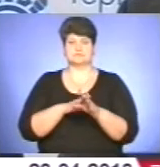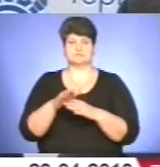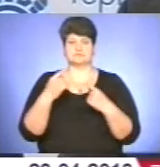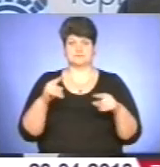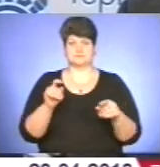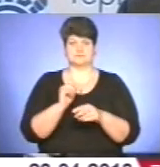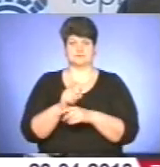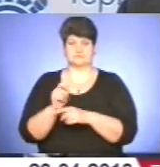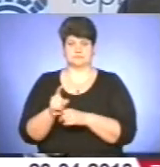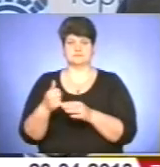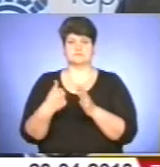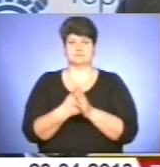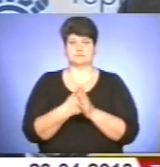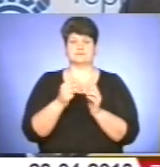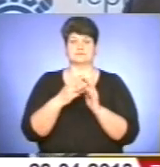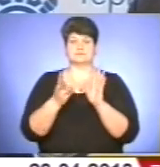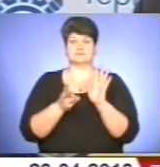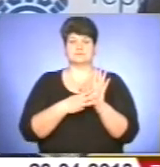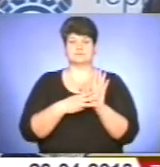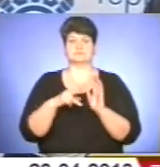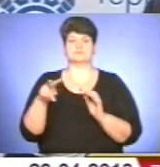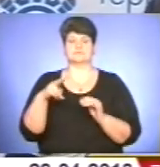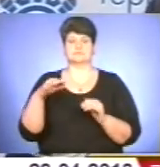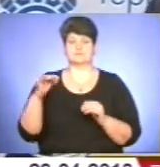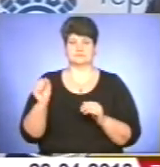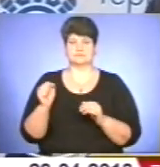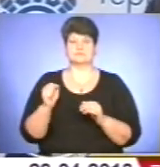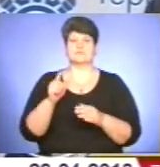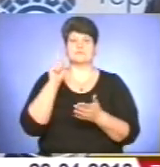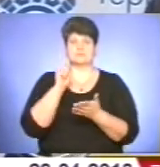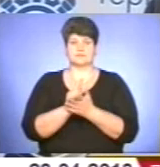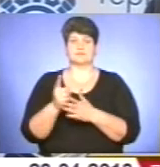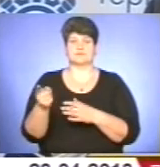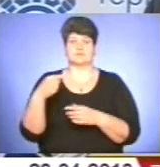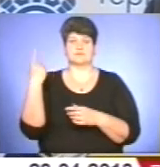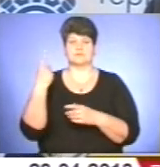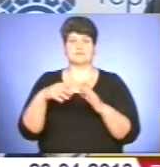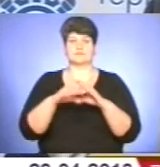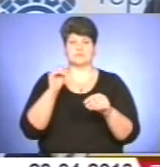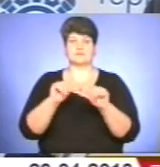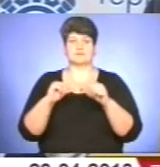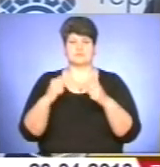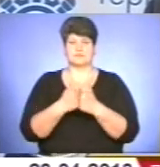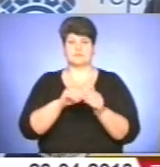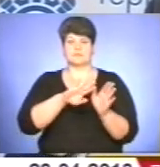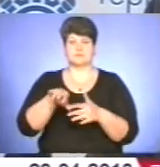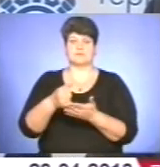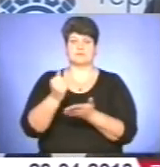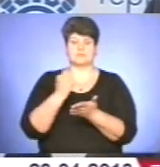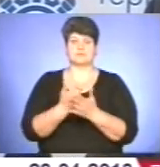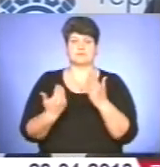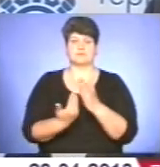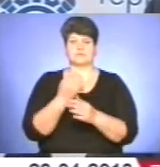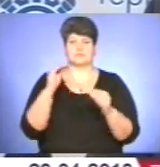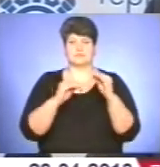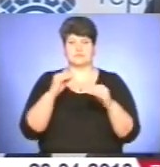18 лютого звучав пункт наступний чин. Зобов'язати Тернопільську виборчу комісію після затвердження нового складу